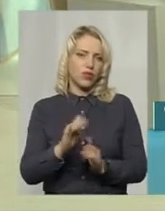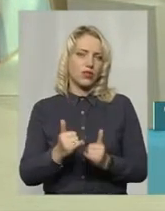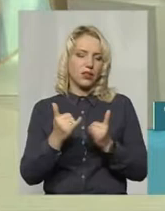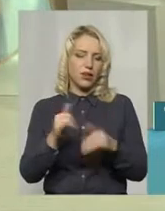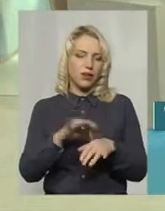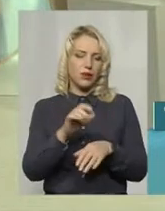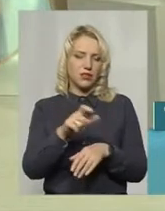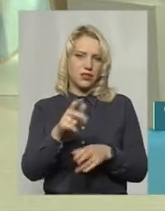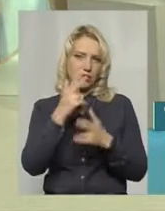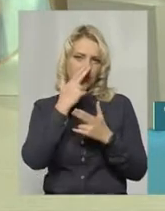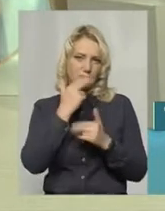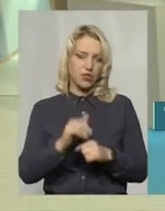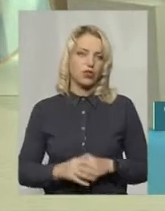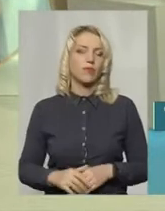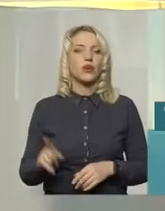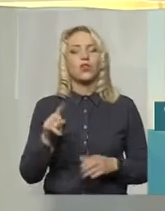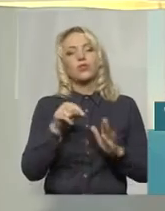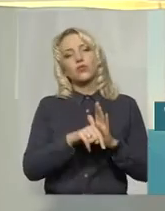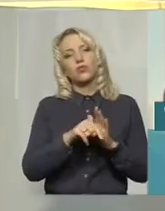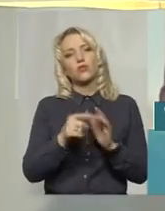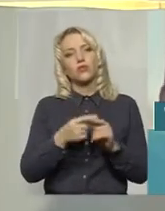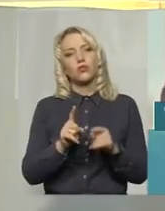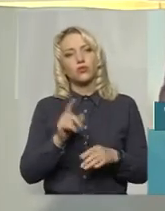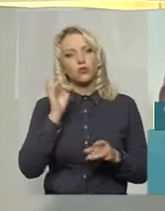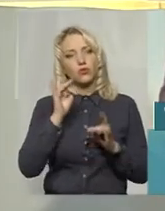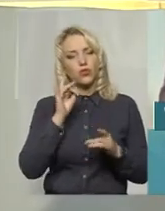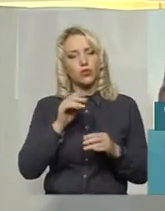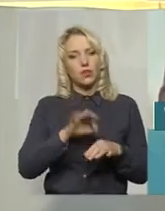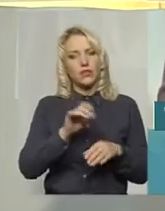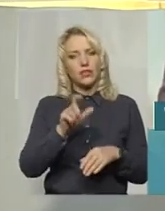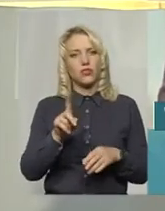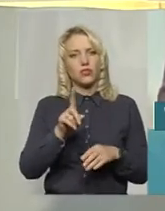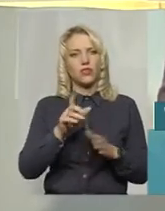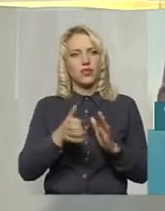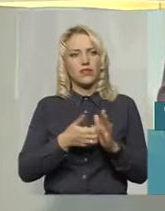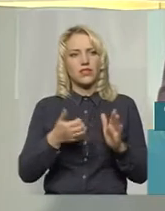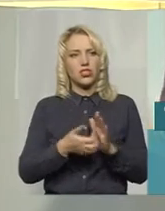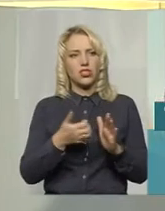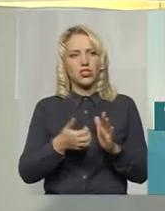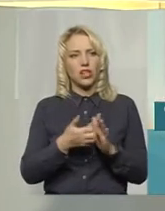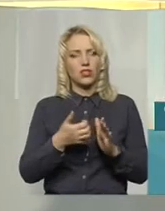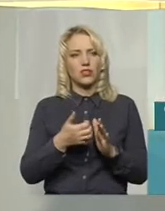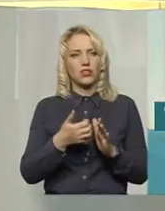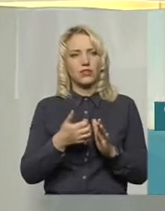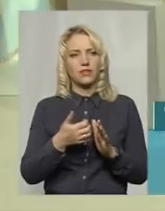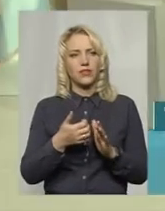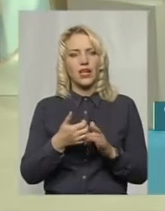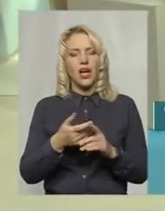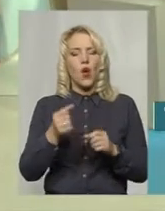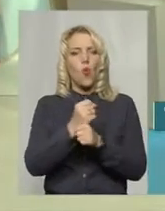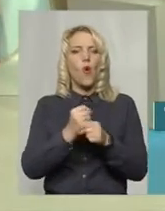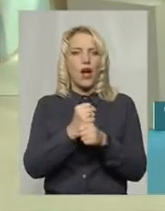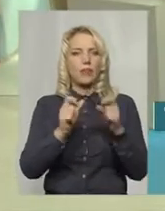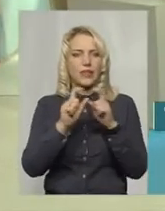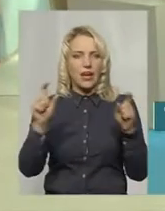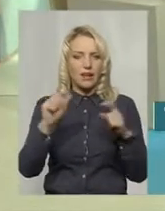пацієнтів вже звично. Способно того, що озвучувала пацієнтка про те, що не вистачає в аптечному кіоску ліків для кардіологічних